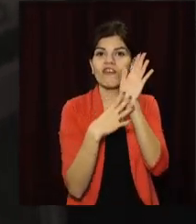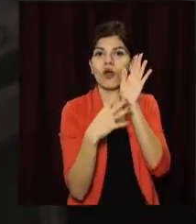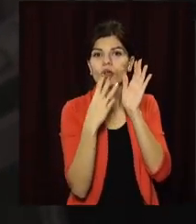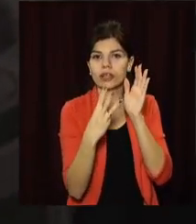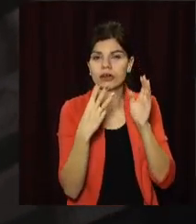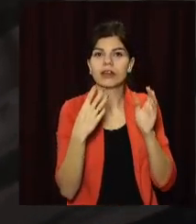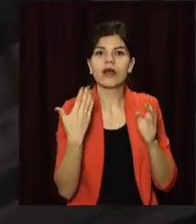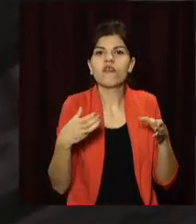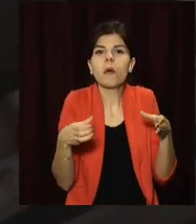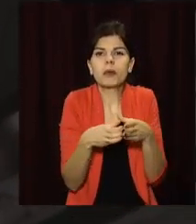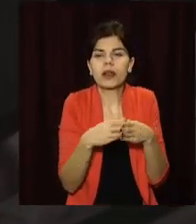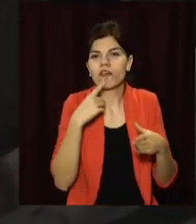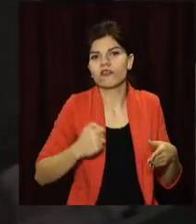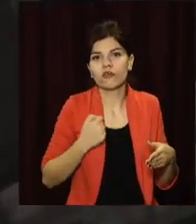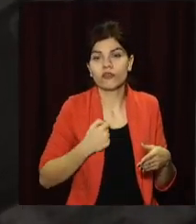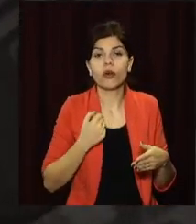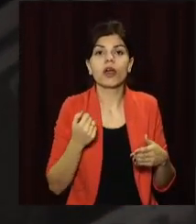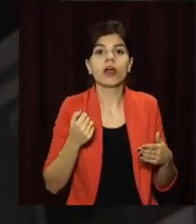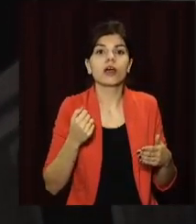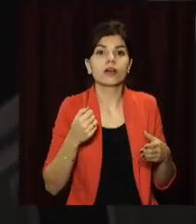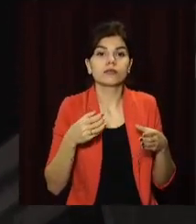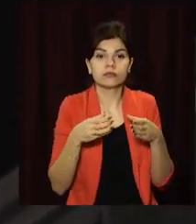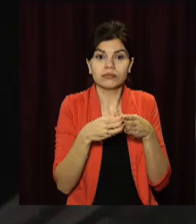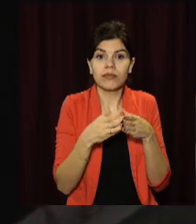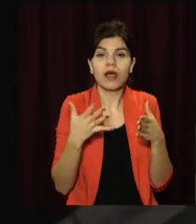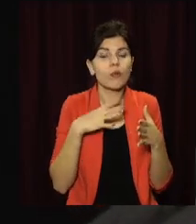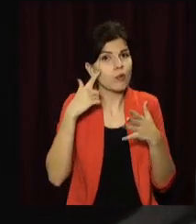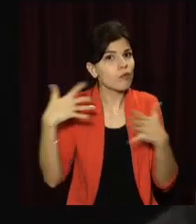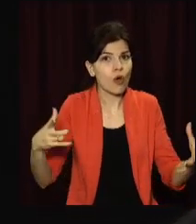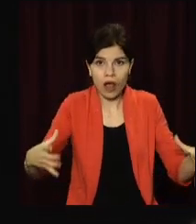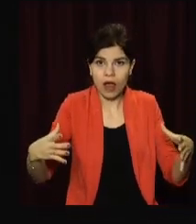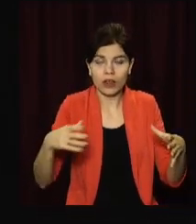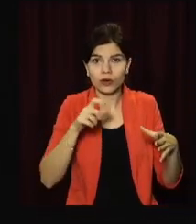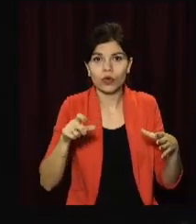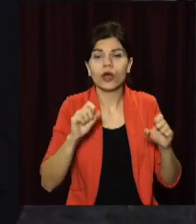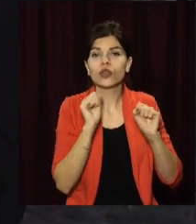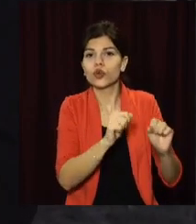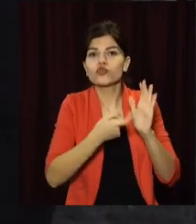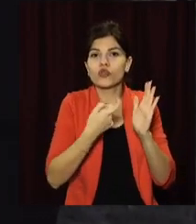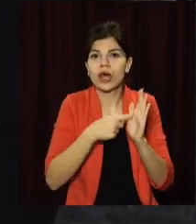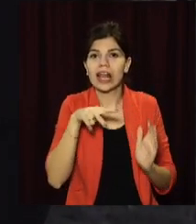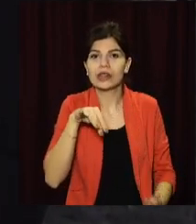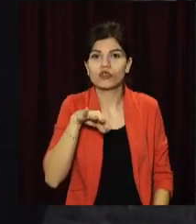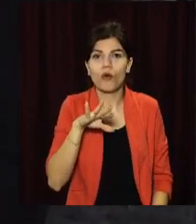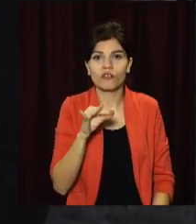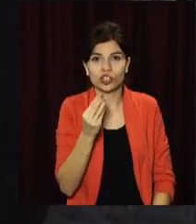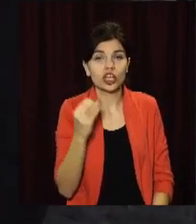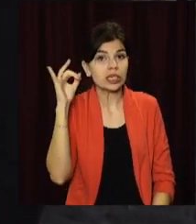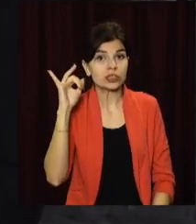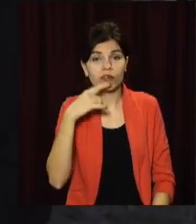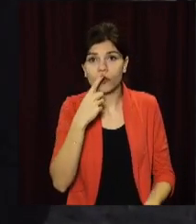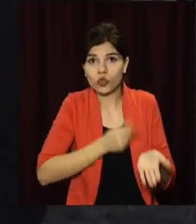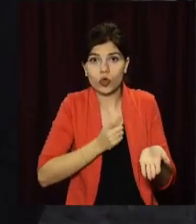механізованої бригади, бійців якої в обороні було найбільше. Історія захисту Донецьку литовища, кажуть історики, стала